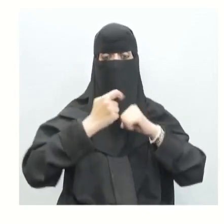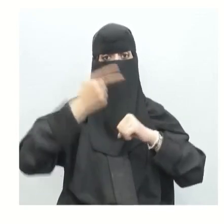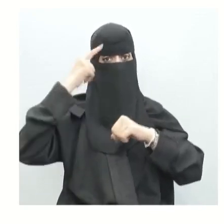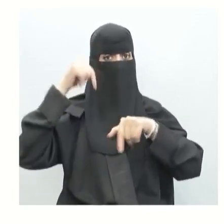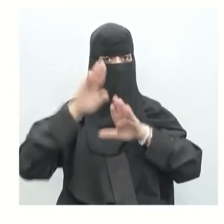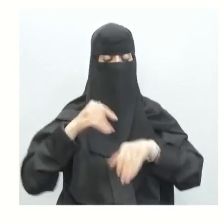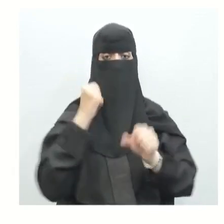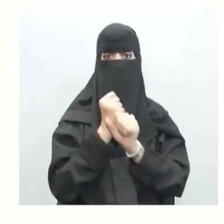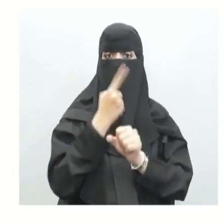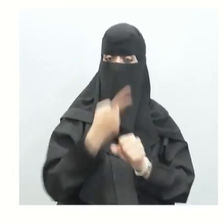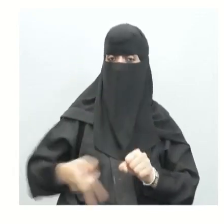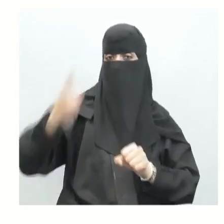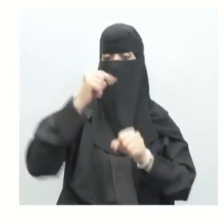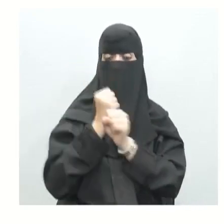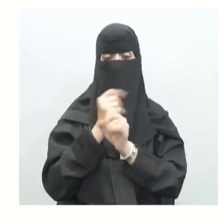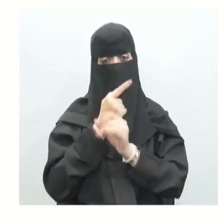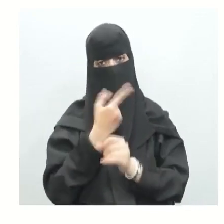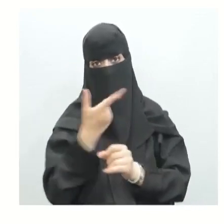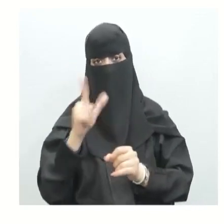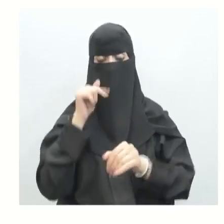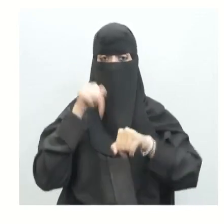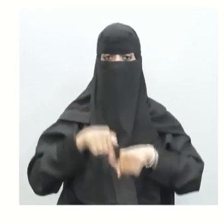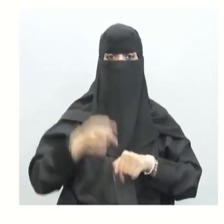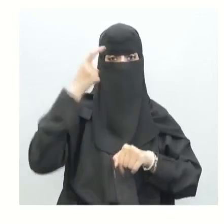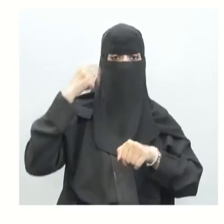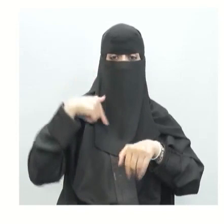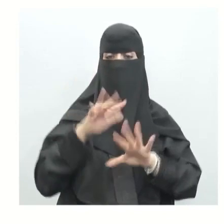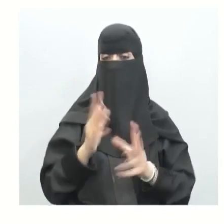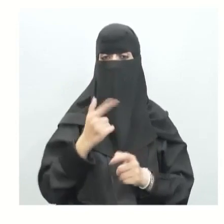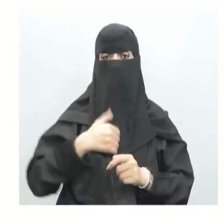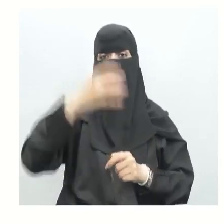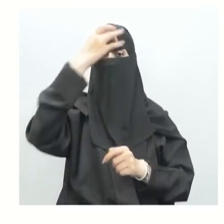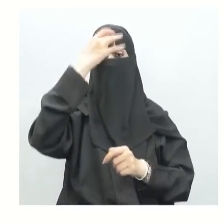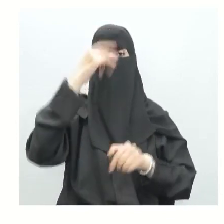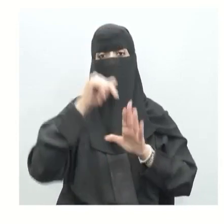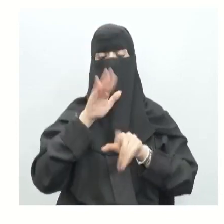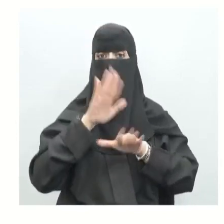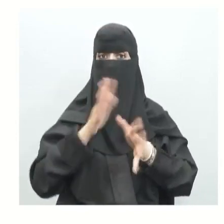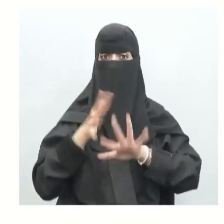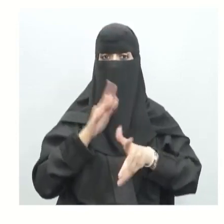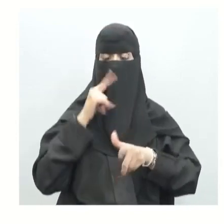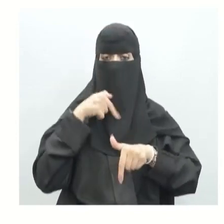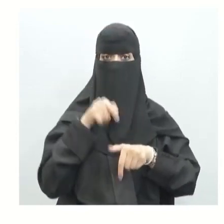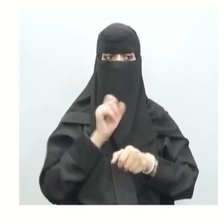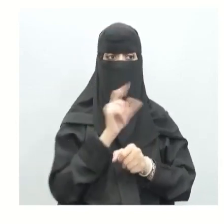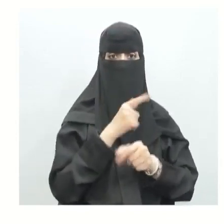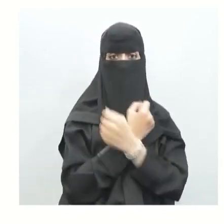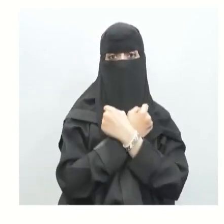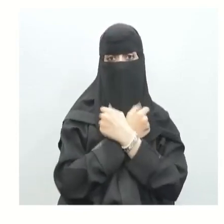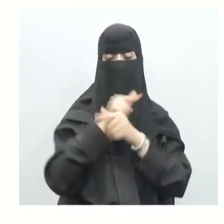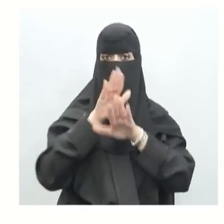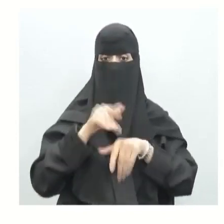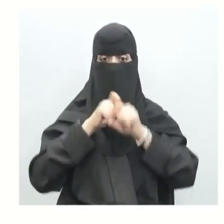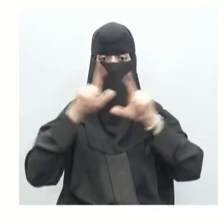أدوار وظائف الجهاز الهيكلي أتى الدور لنعرف ما هي الأمراض التي من الممكن أن تصيب هذا الجهاز الهيكلي